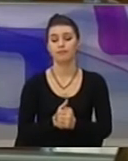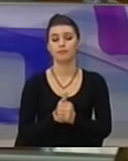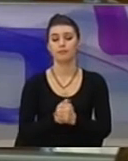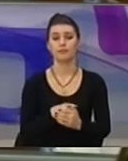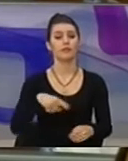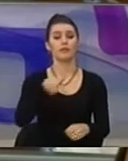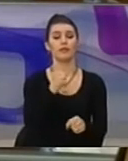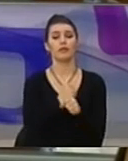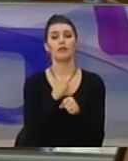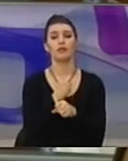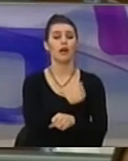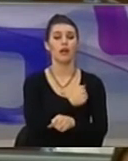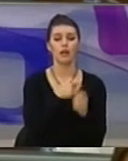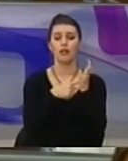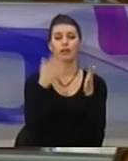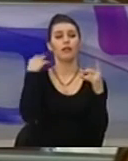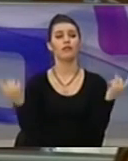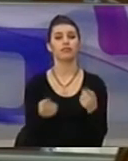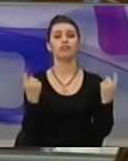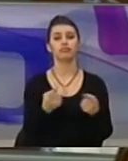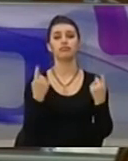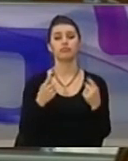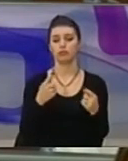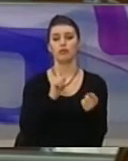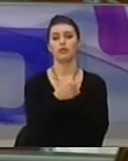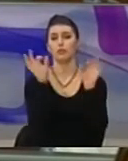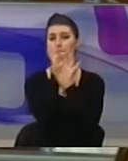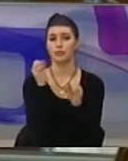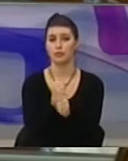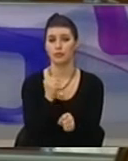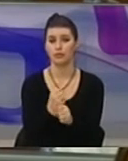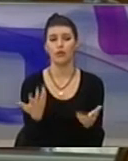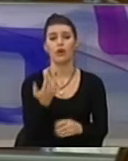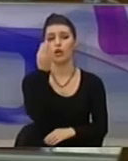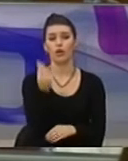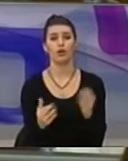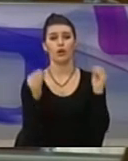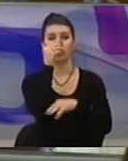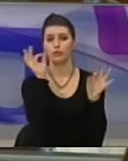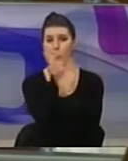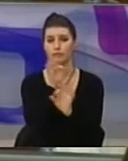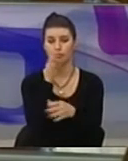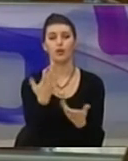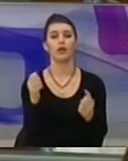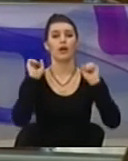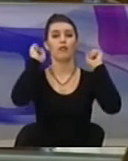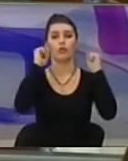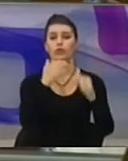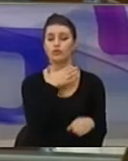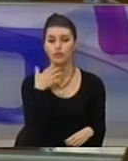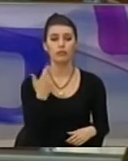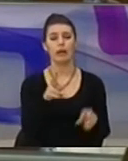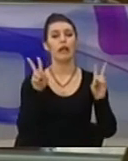dyja palët gjatë fushatës, mos rritje e pagave, protesat e ndryshme, kolapse dhe skandalit në sistemin e drejtsis,